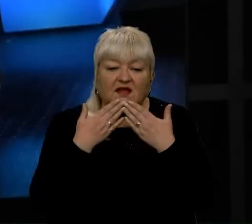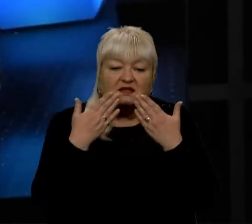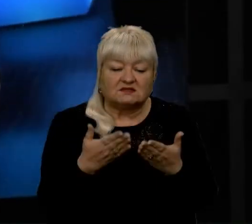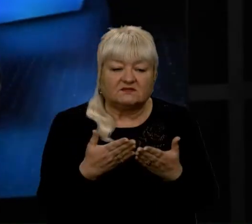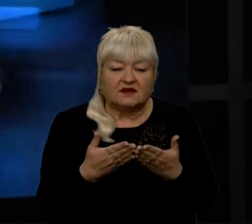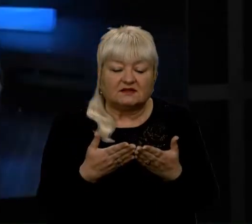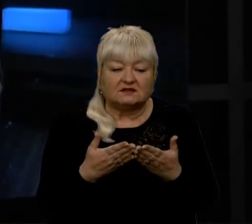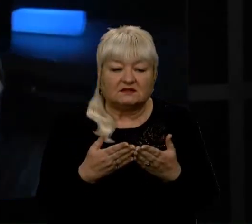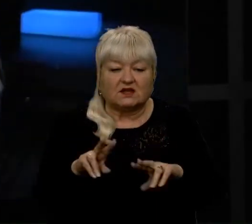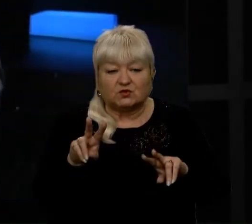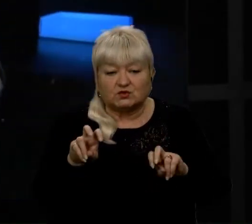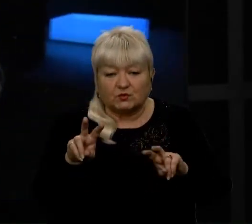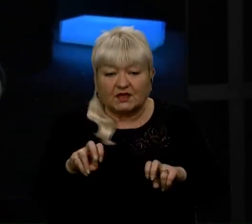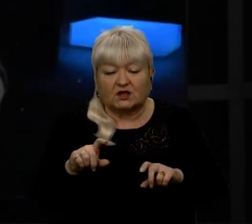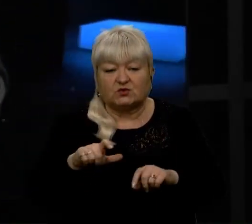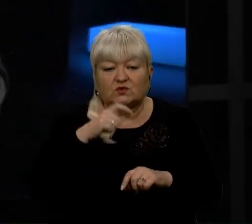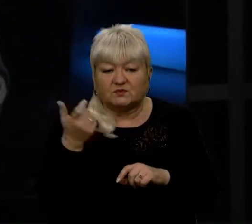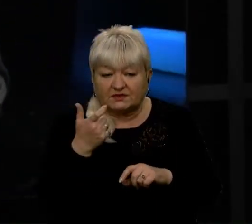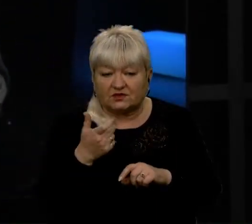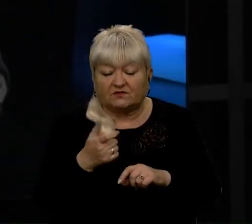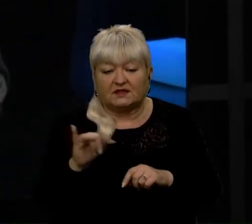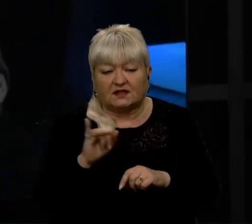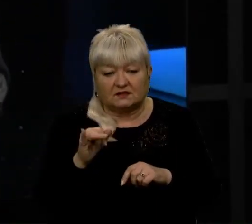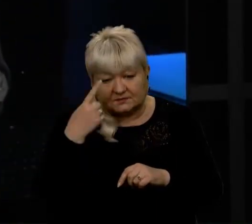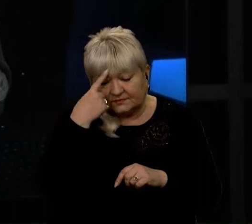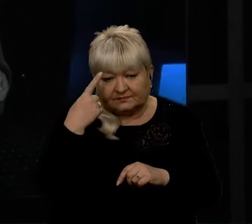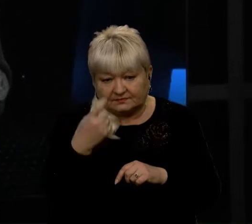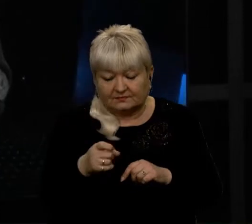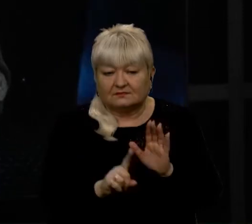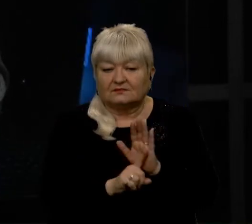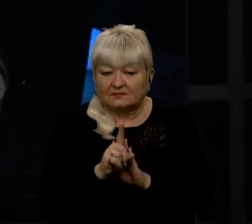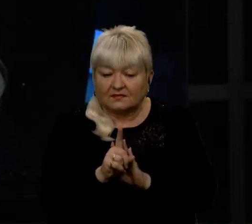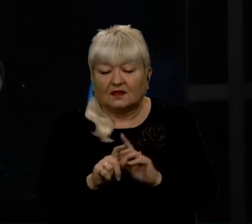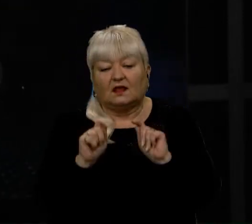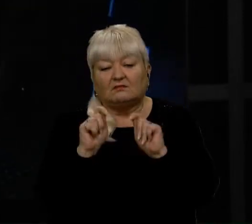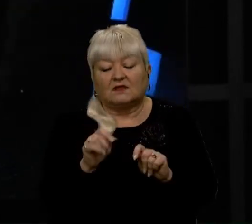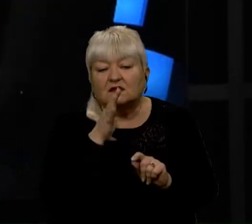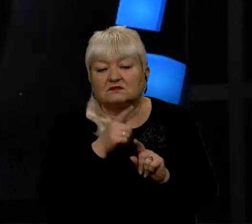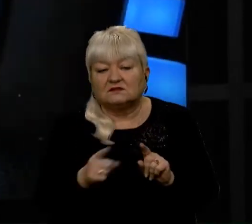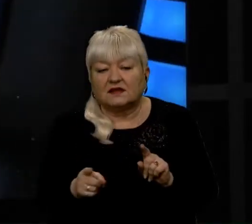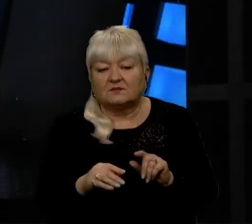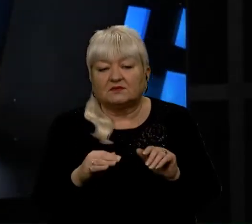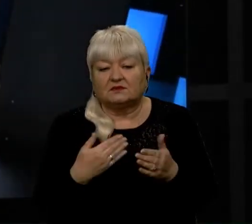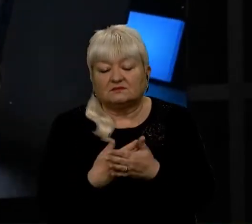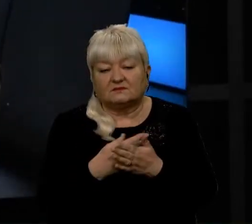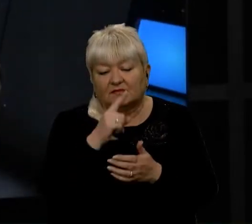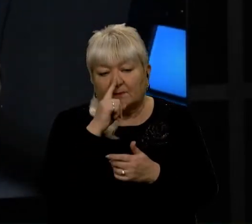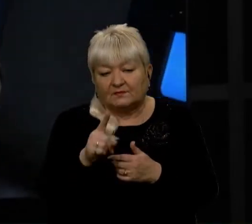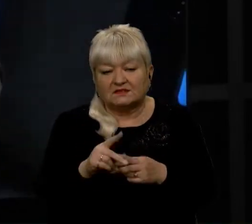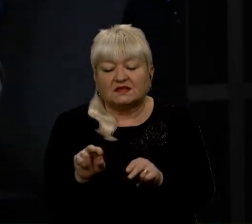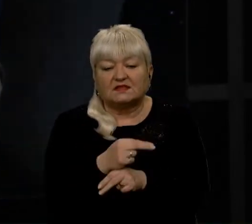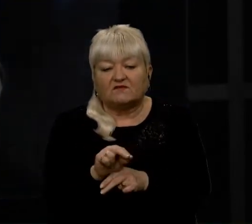'єкта господарювання і винесе йому попередження, і дасть термін, мінімум місяць на виправлення